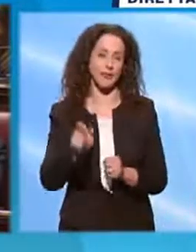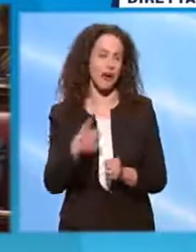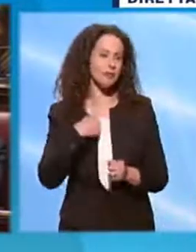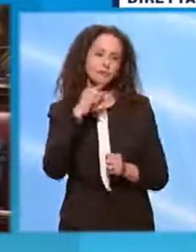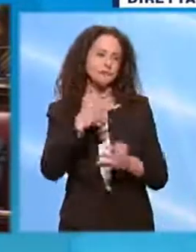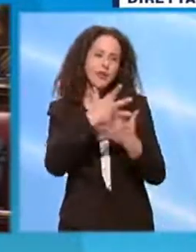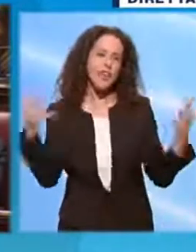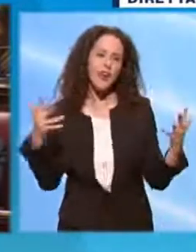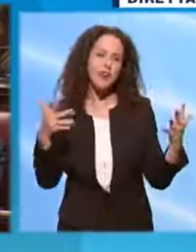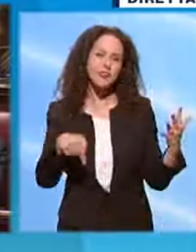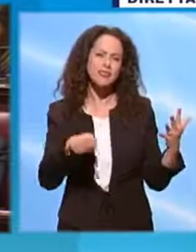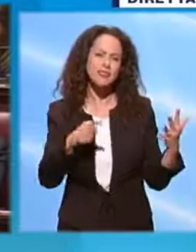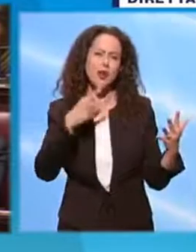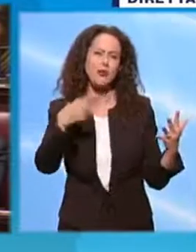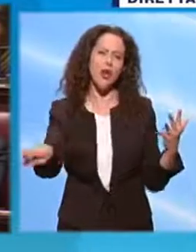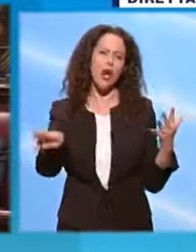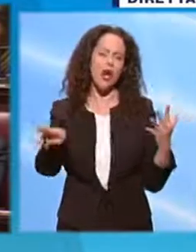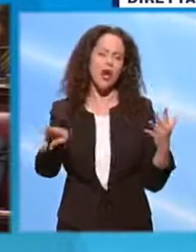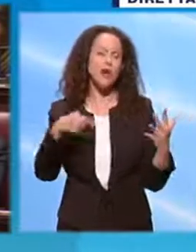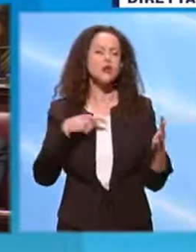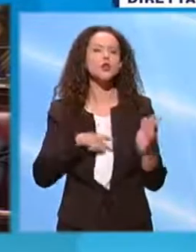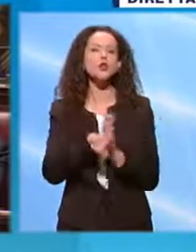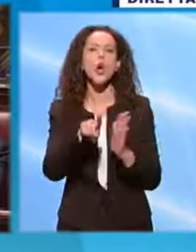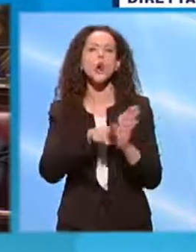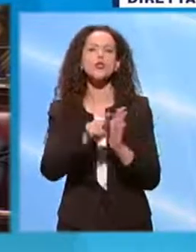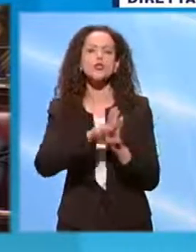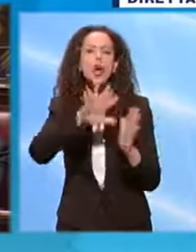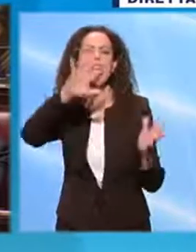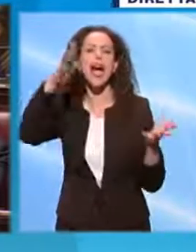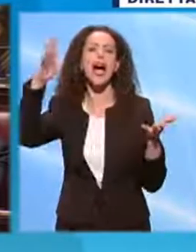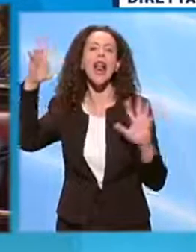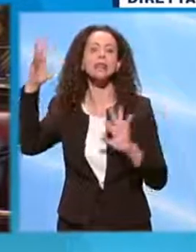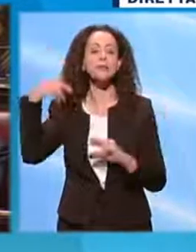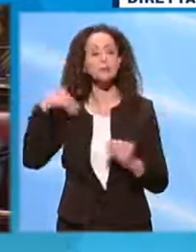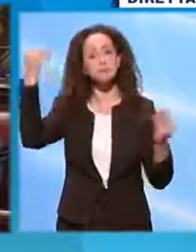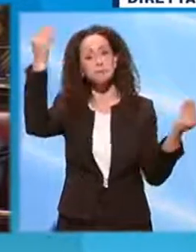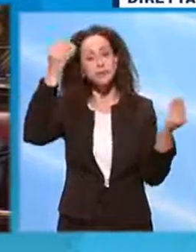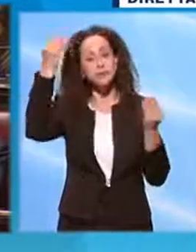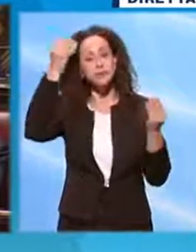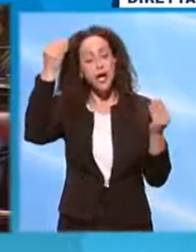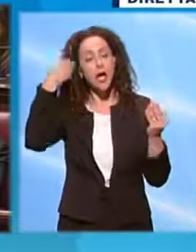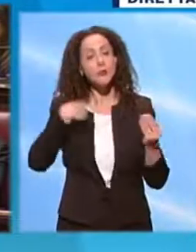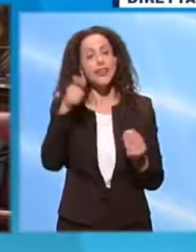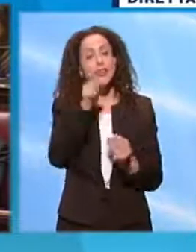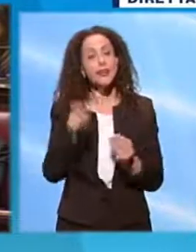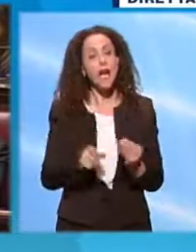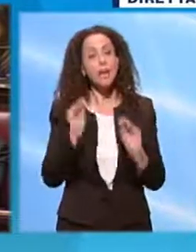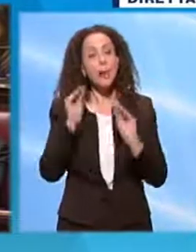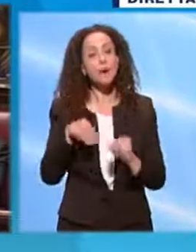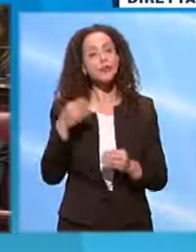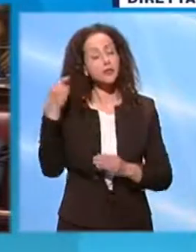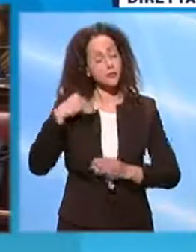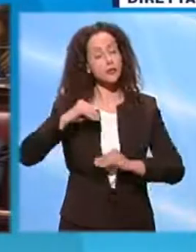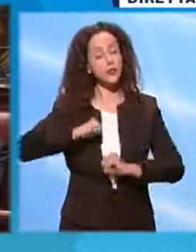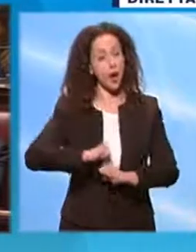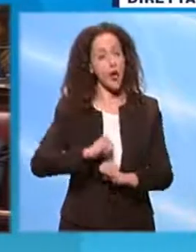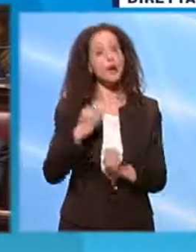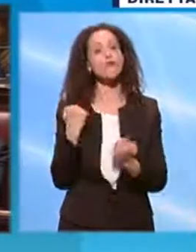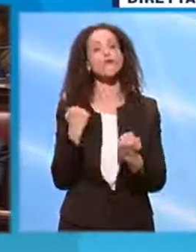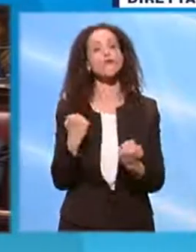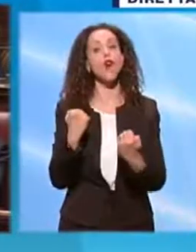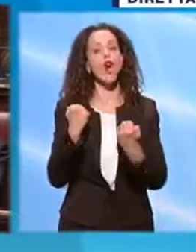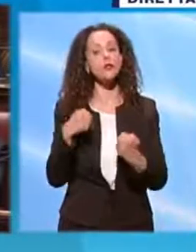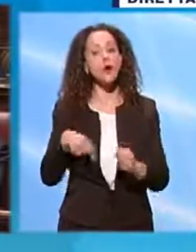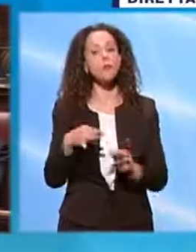Noi pensiamo che le soluzioni siano altre. Noi pensiamo che tra l'altro la posizione dell'Italia sia una posizione di forza in questo momento.